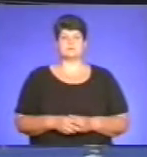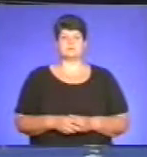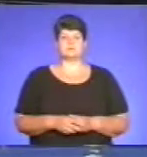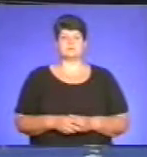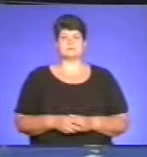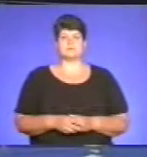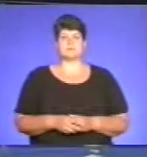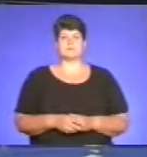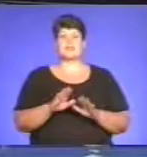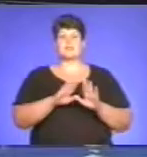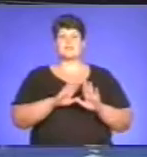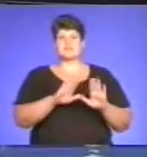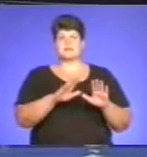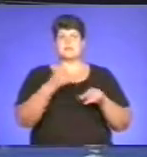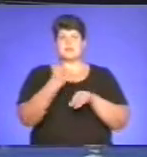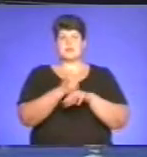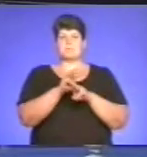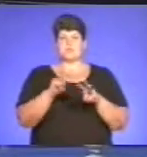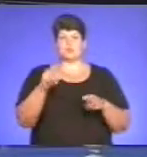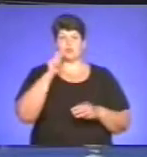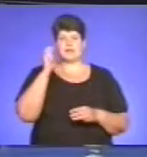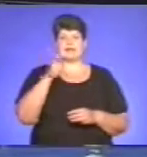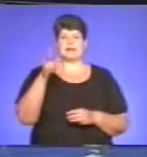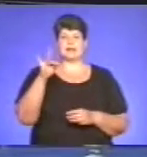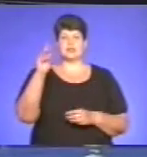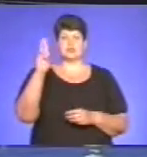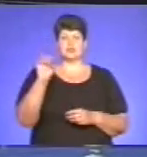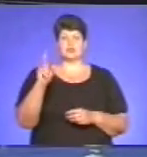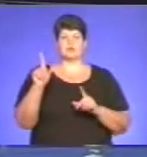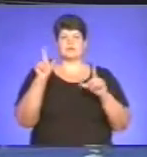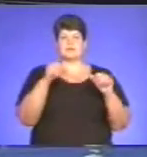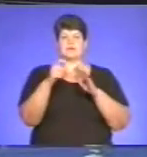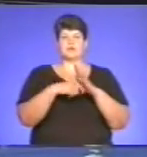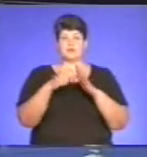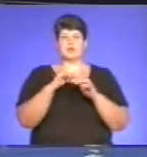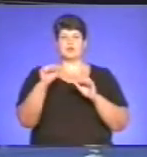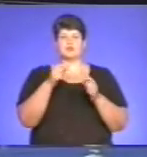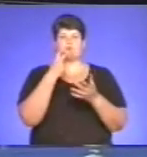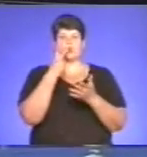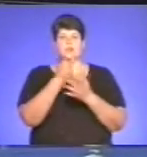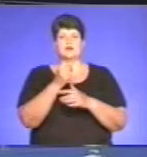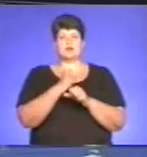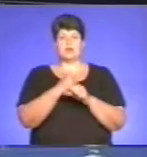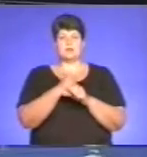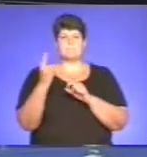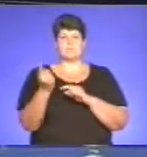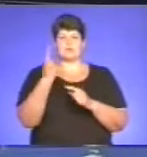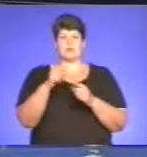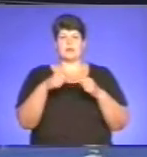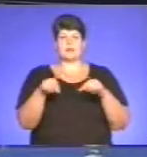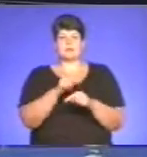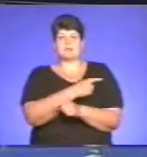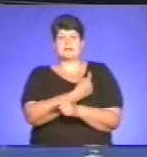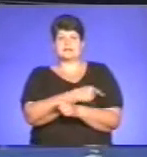Віце-прем'єр-міністр України Костянтин Грищенко з робочою поїздкою відвідав Донецьк. Урядовцю показали роботу первинної ланки медицини, Центру